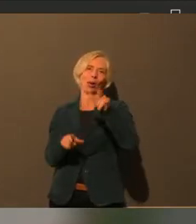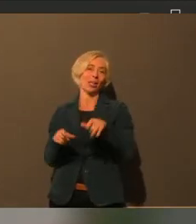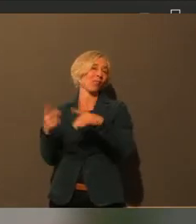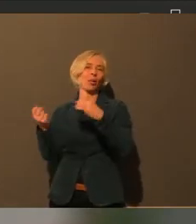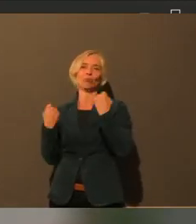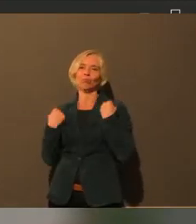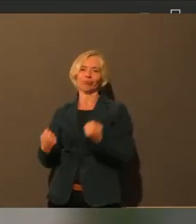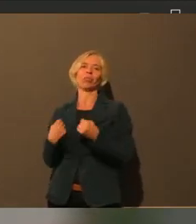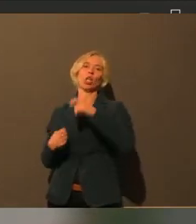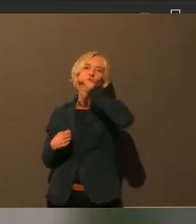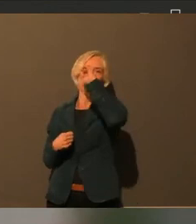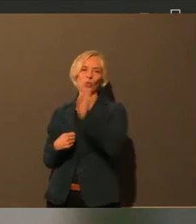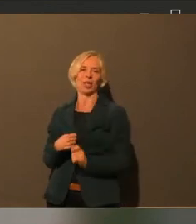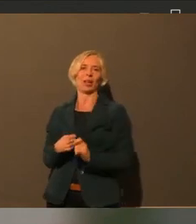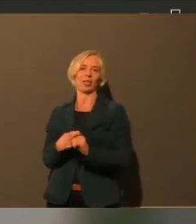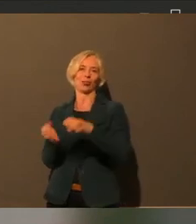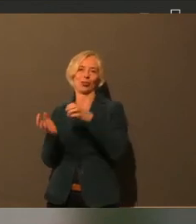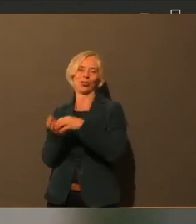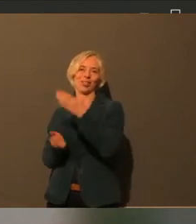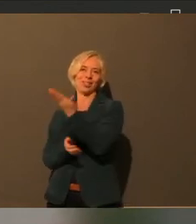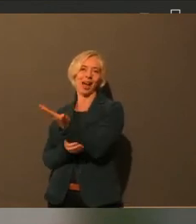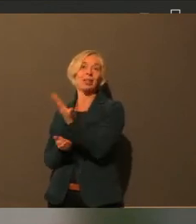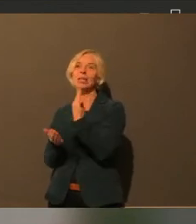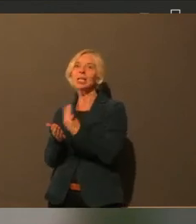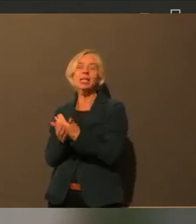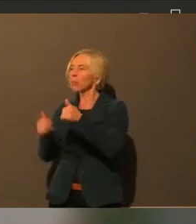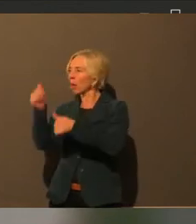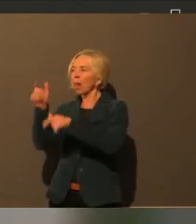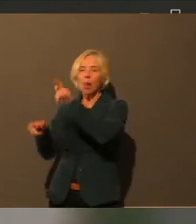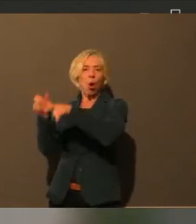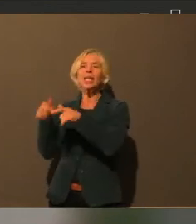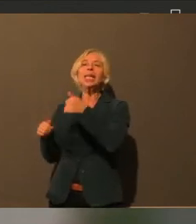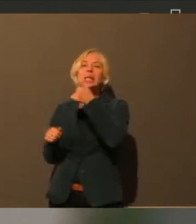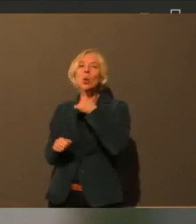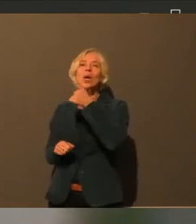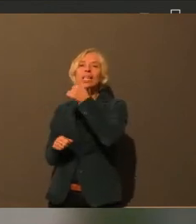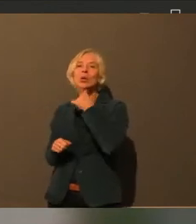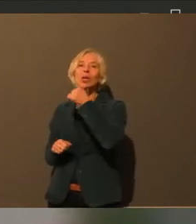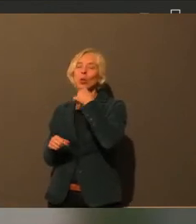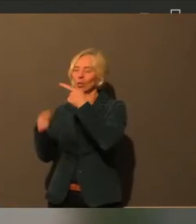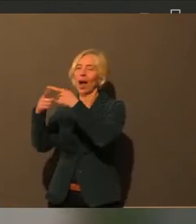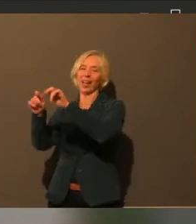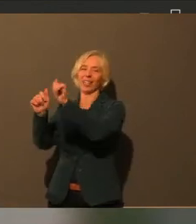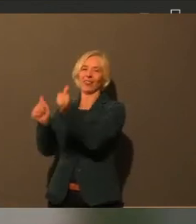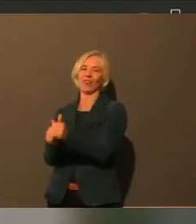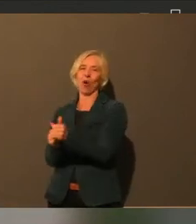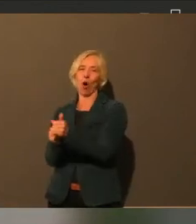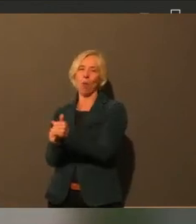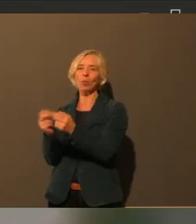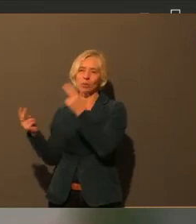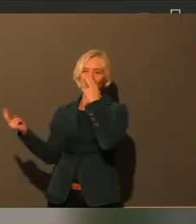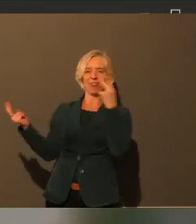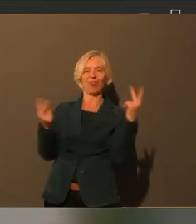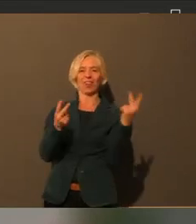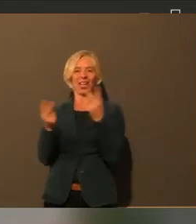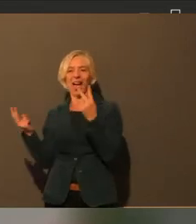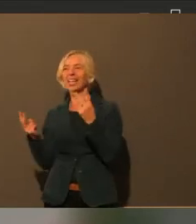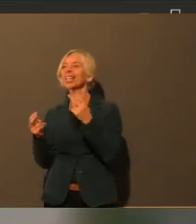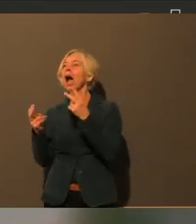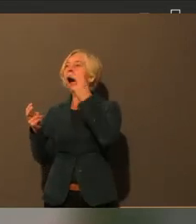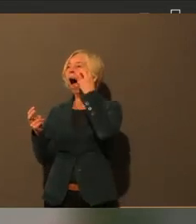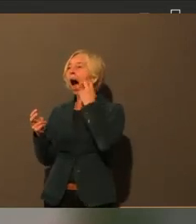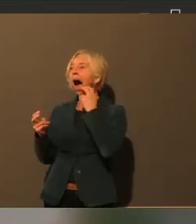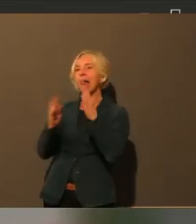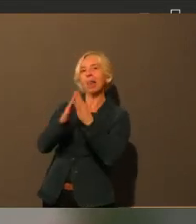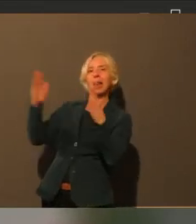Studentendichte auch haben. Und da müsste man sich auch mal so grundsätzlich auch die Altersverteilung und so weiter angucken.